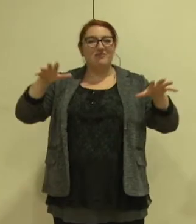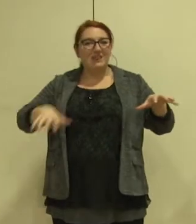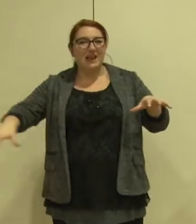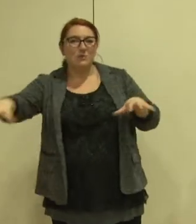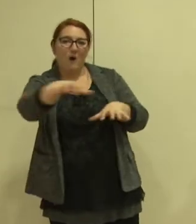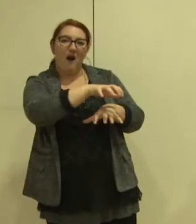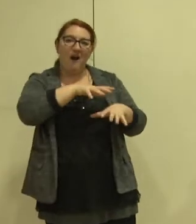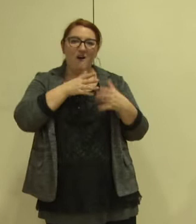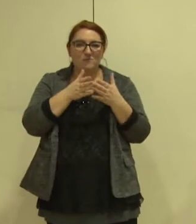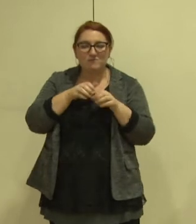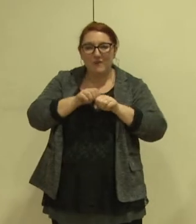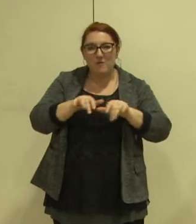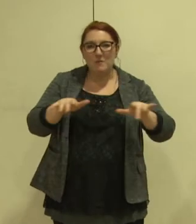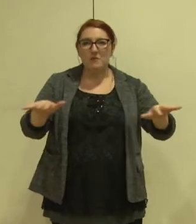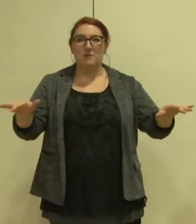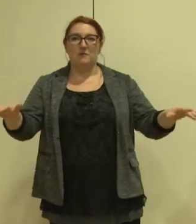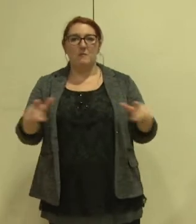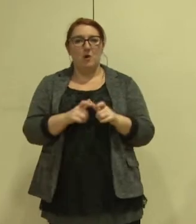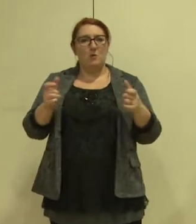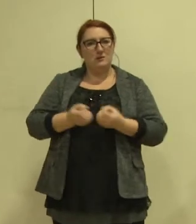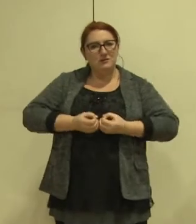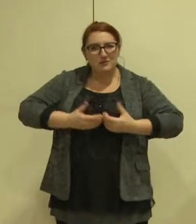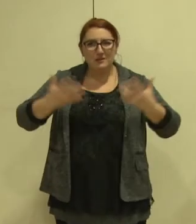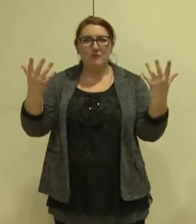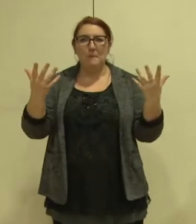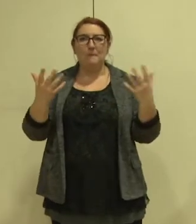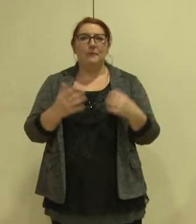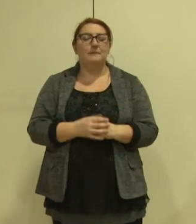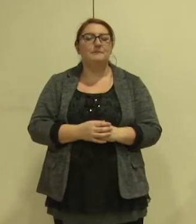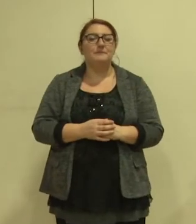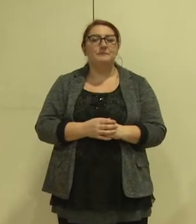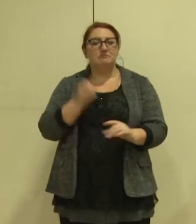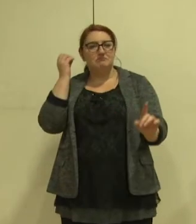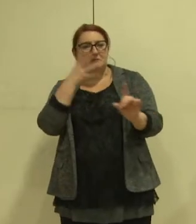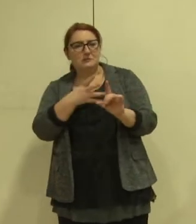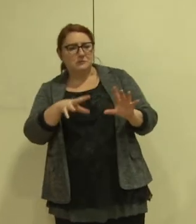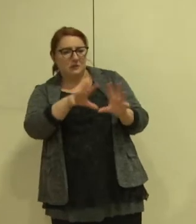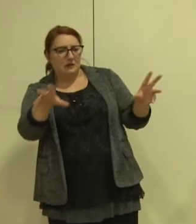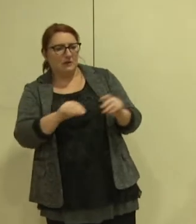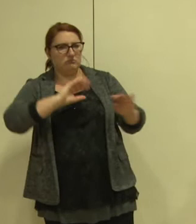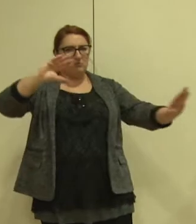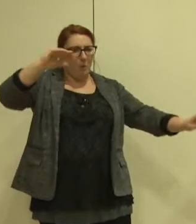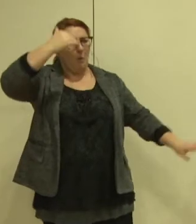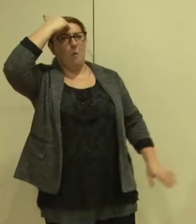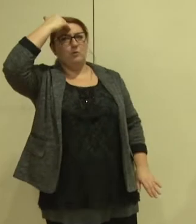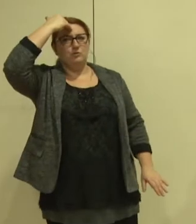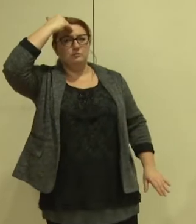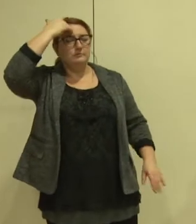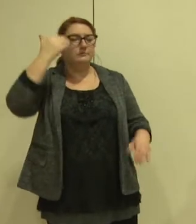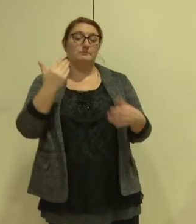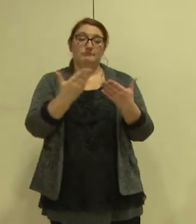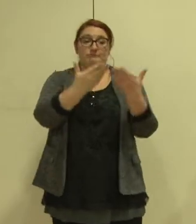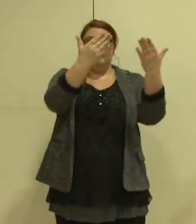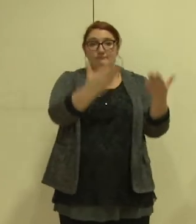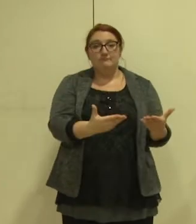L'entreprise se développe, les missions de ses équipes sont reconnues et à travers elles,'est la qualité du service